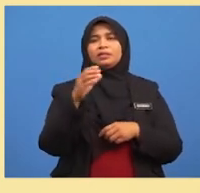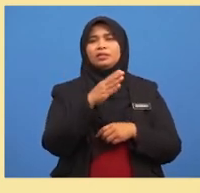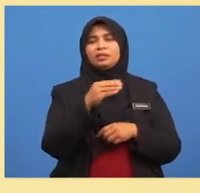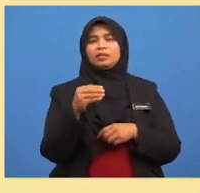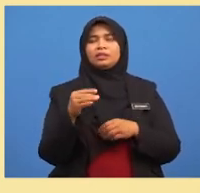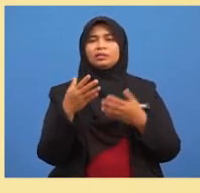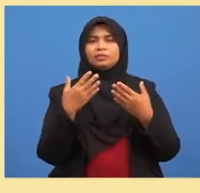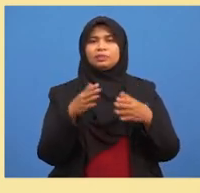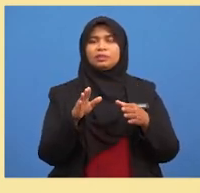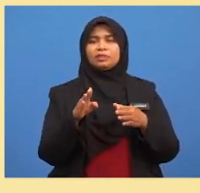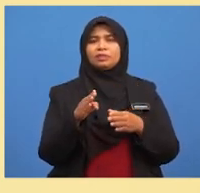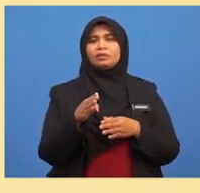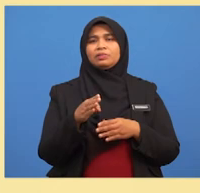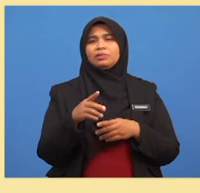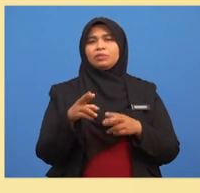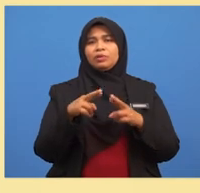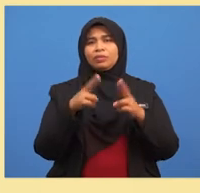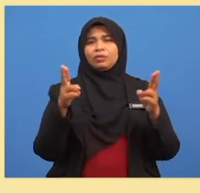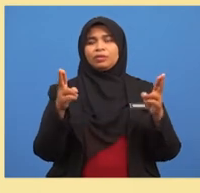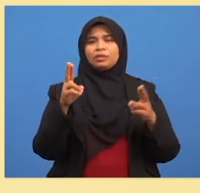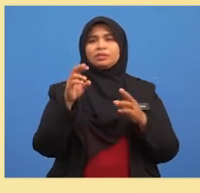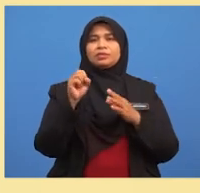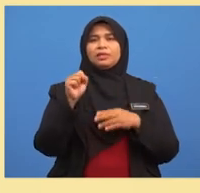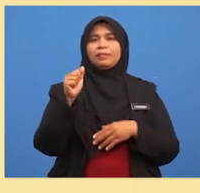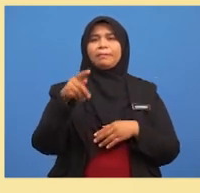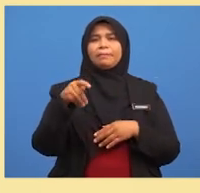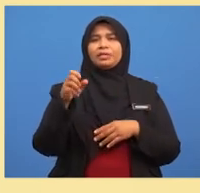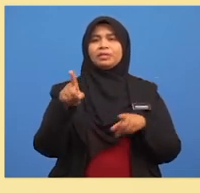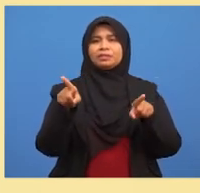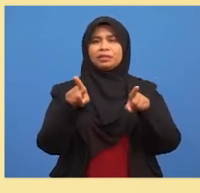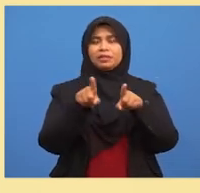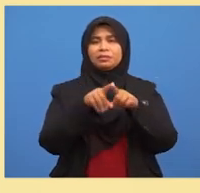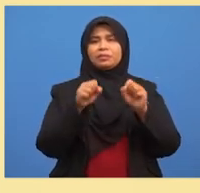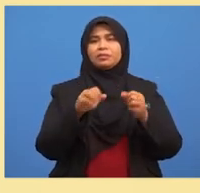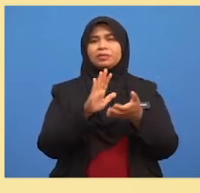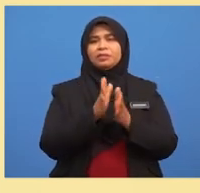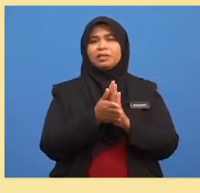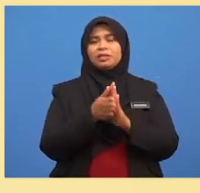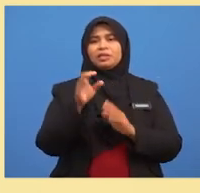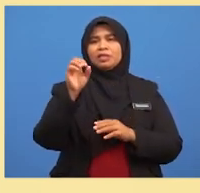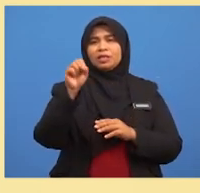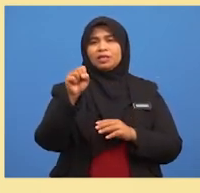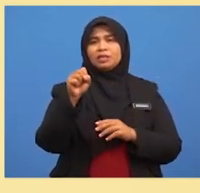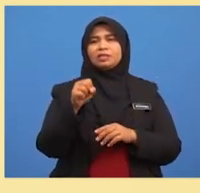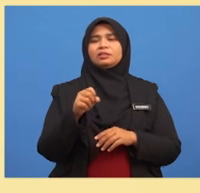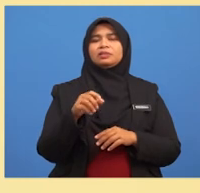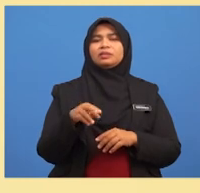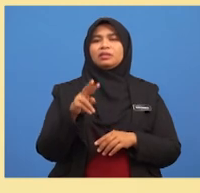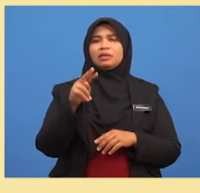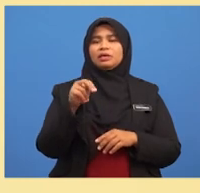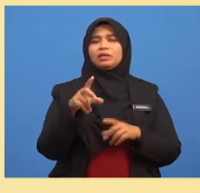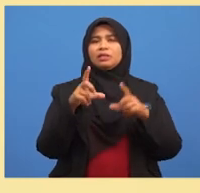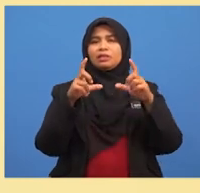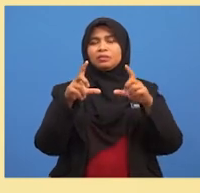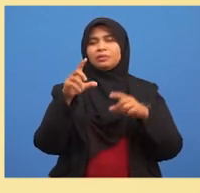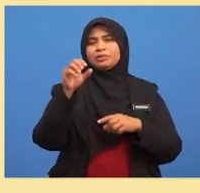kesudahan bagi ruang sampel Sama boleh jadi S diwakili oleh N dalam